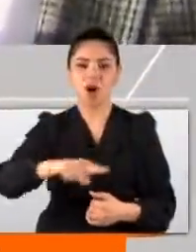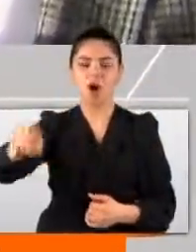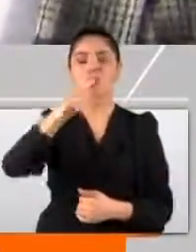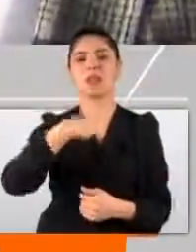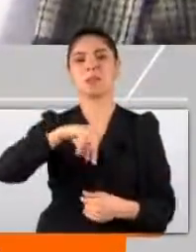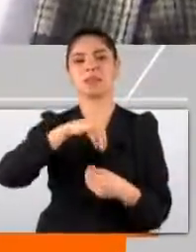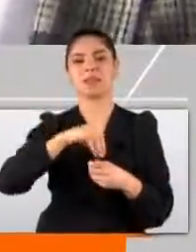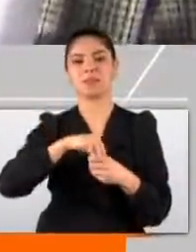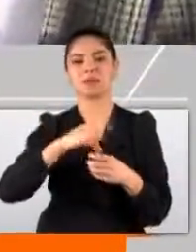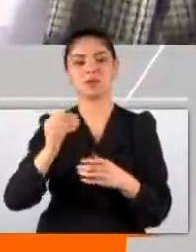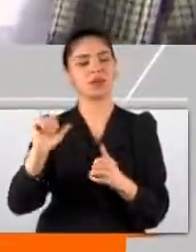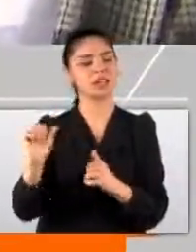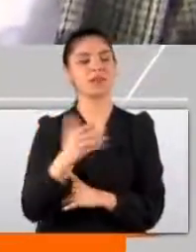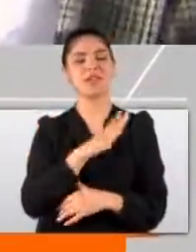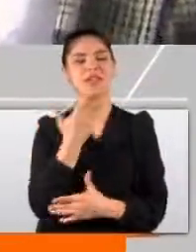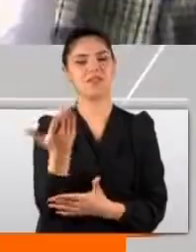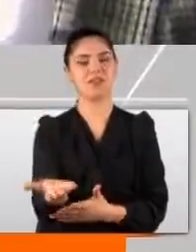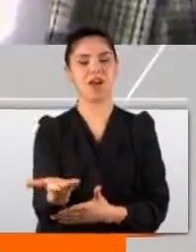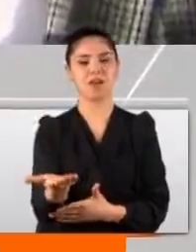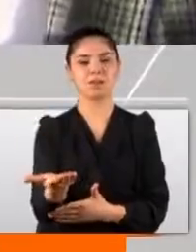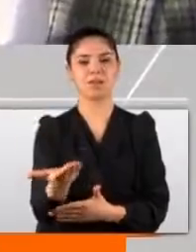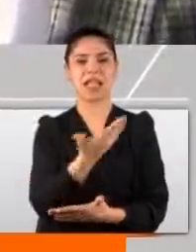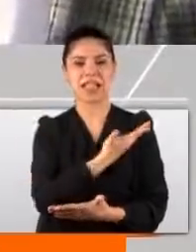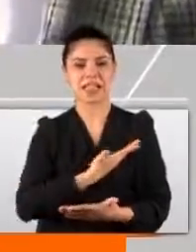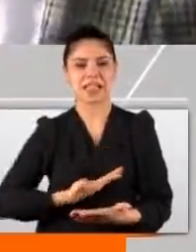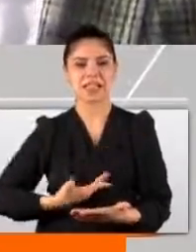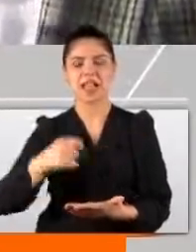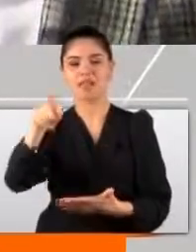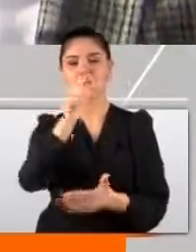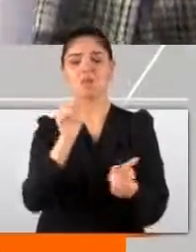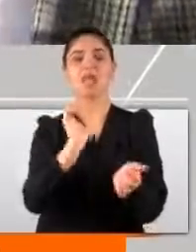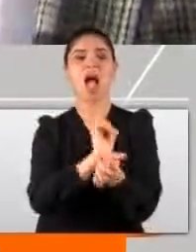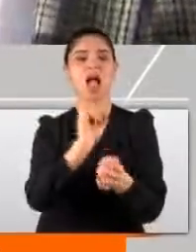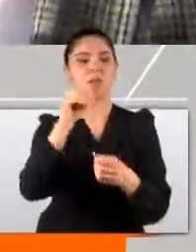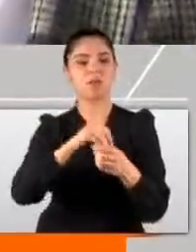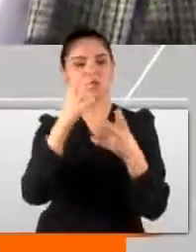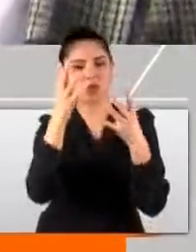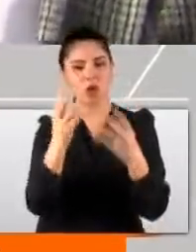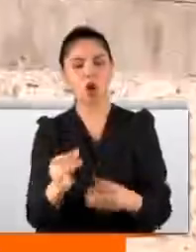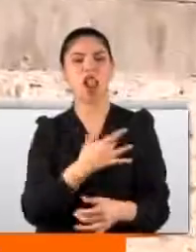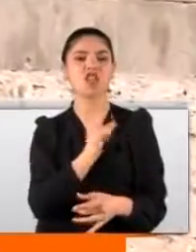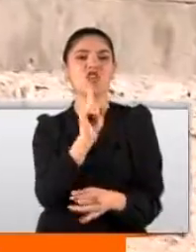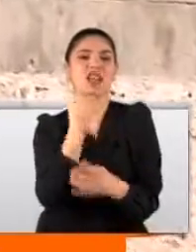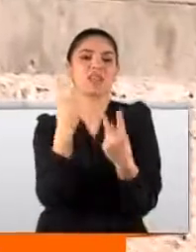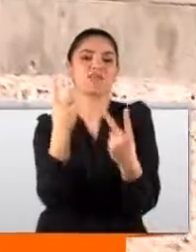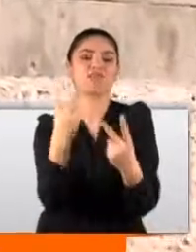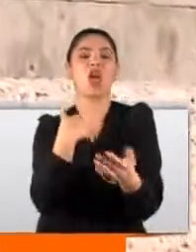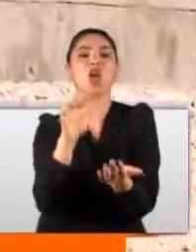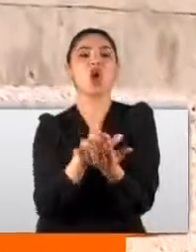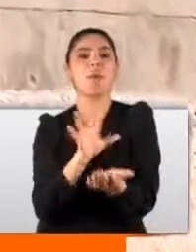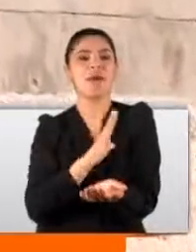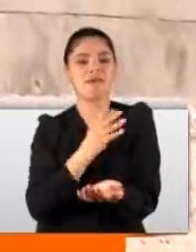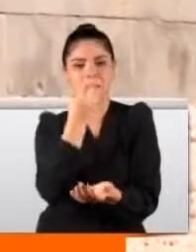bizim açımızdan son derece değerli, son derece sevdiğimiz, adeta ailemizin bir ferdi olarak gördüğümüz canlılar. Köpeğim var,